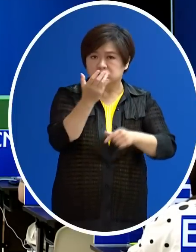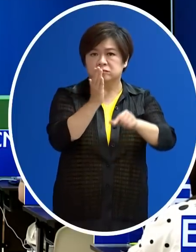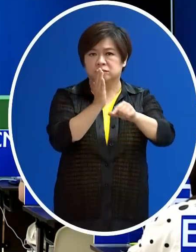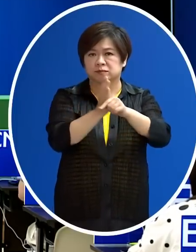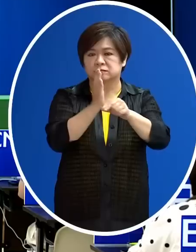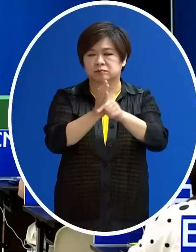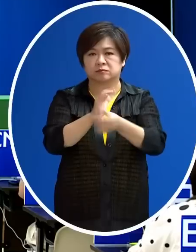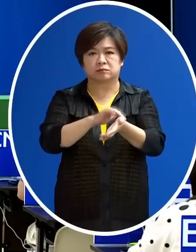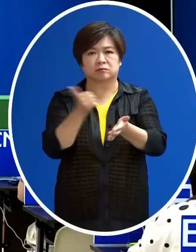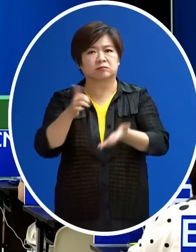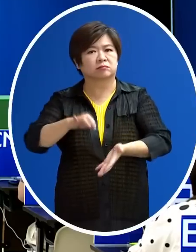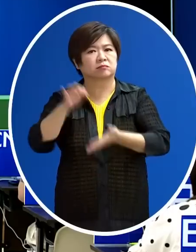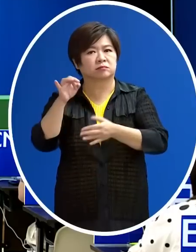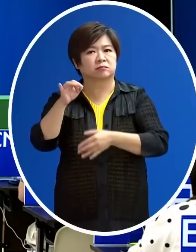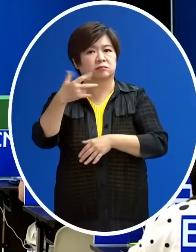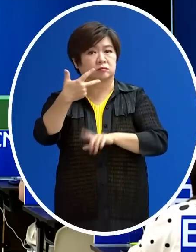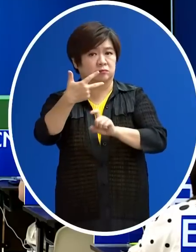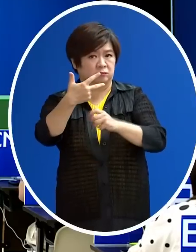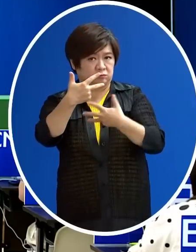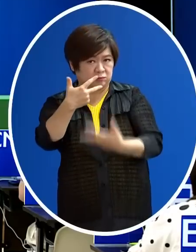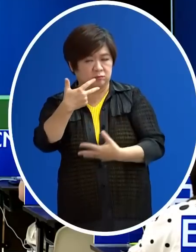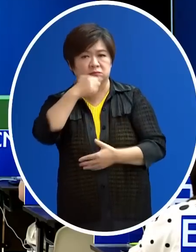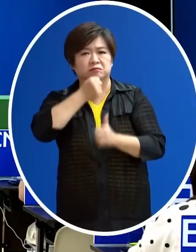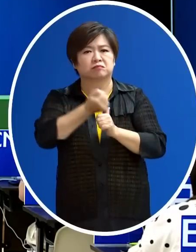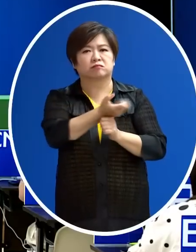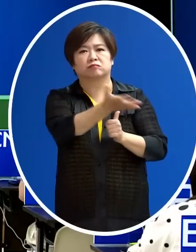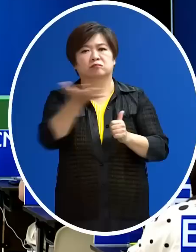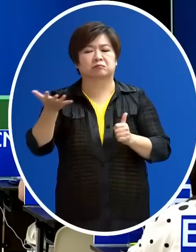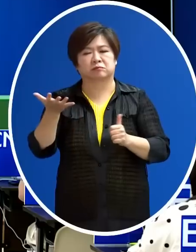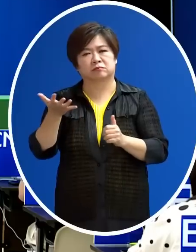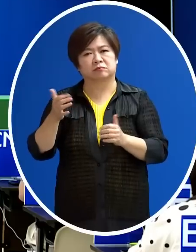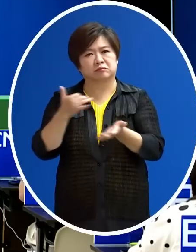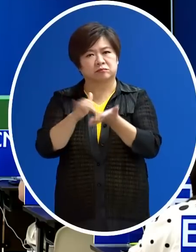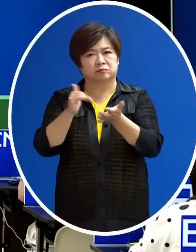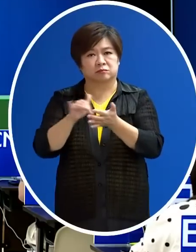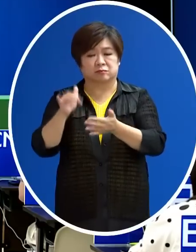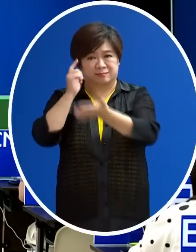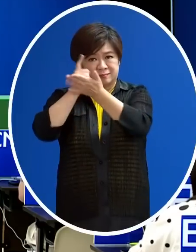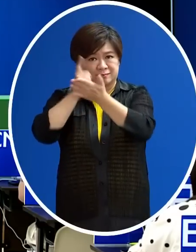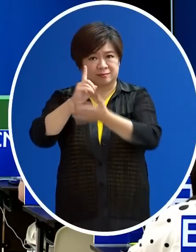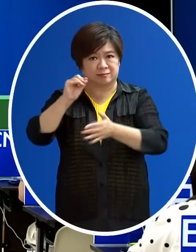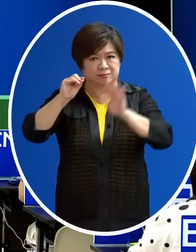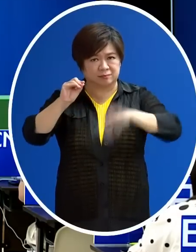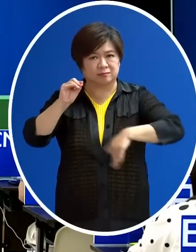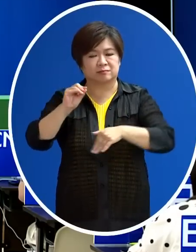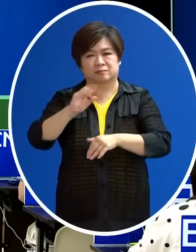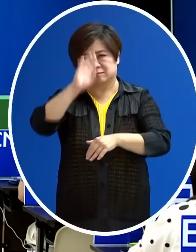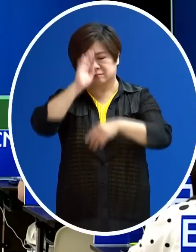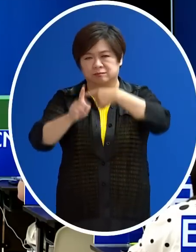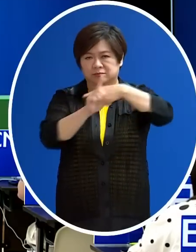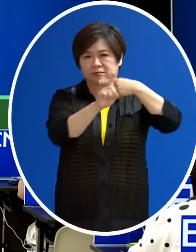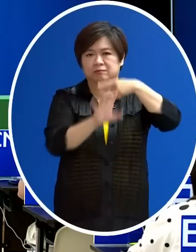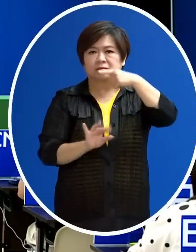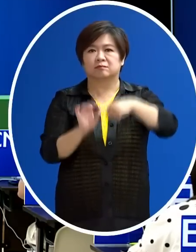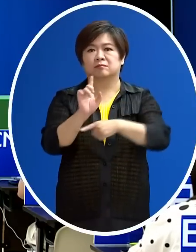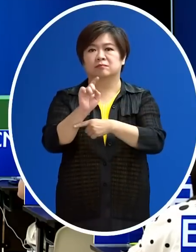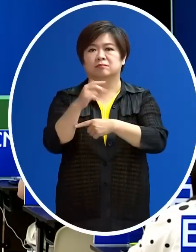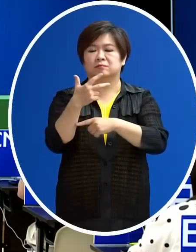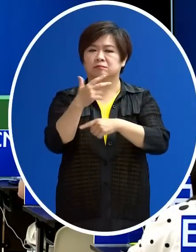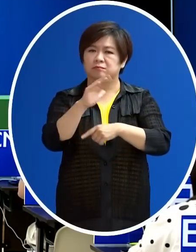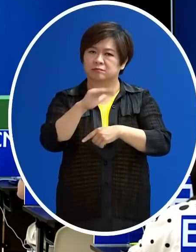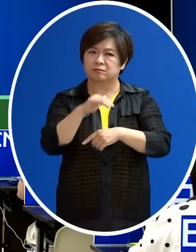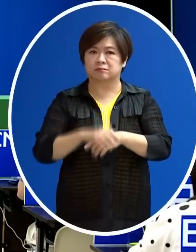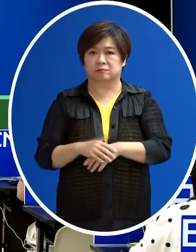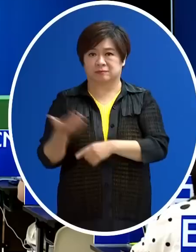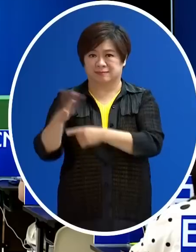醫師說7月18號我們的本土就會跌破萬例 然後染疫率會超過17%而且還提到說死